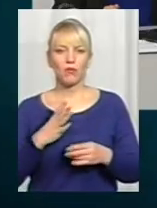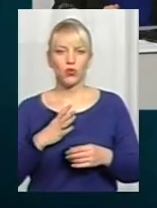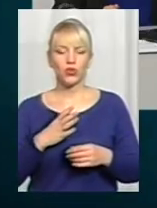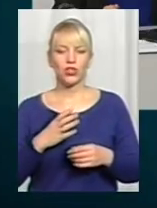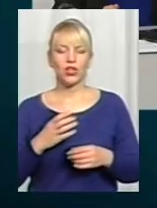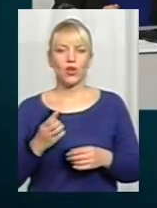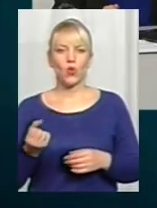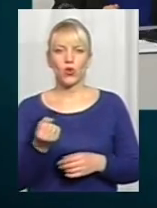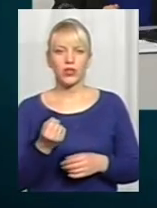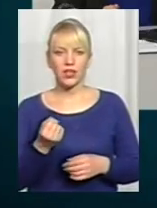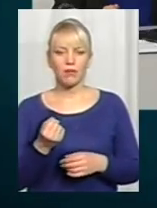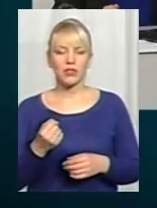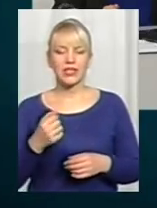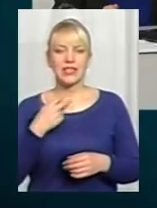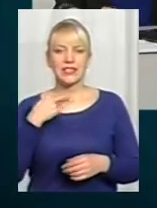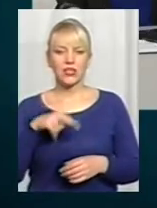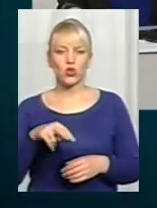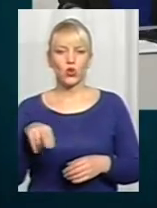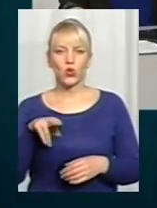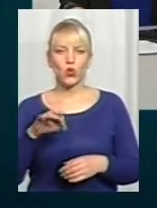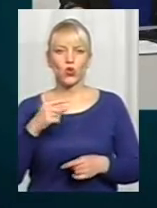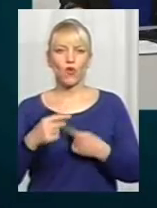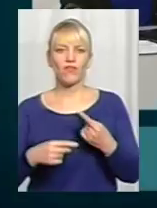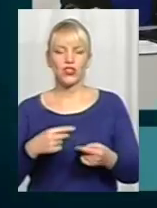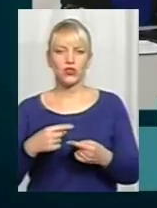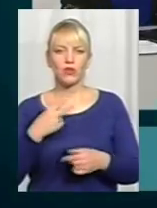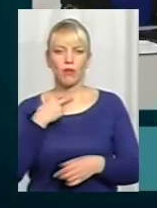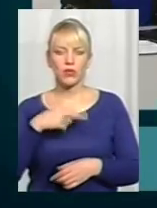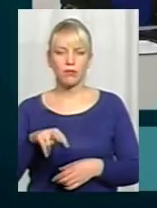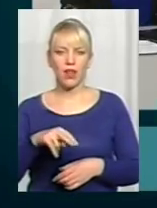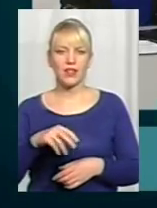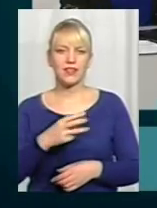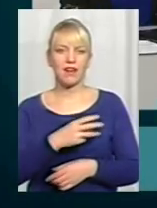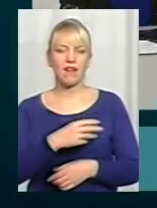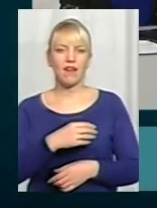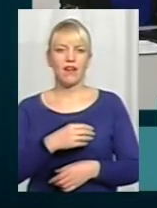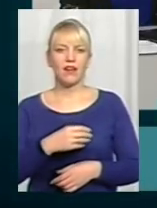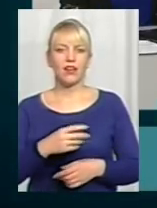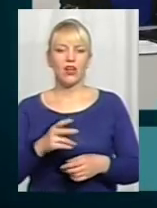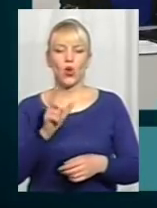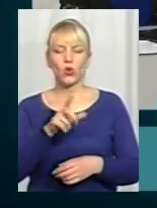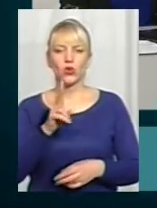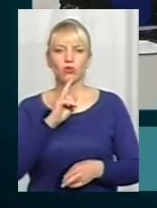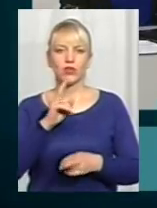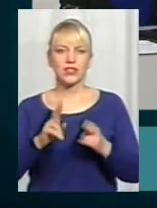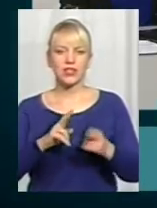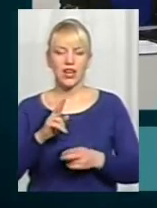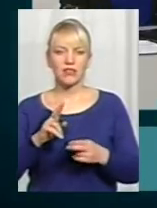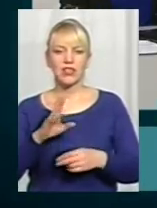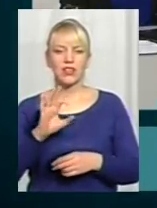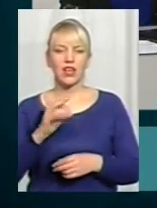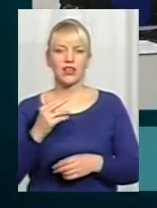засуджені до довічного позбавлення волі. Тобто тих людей, які скаржувалися на дійсність